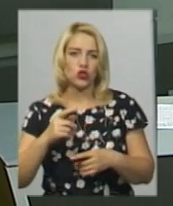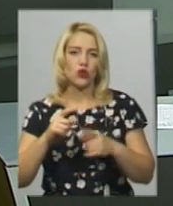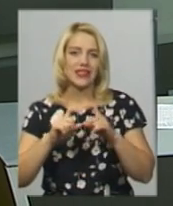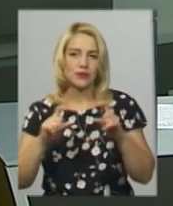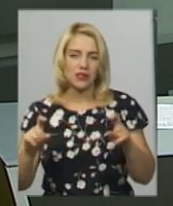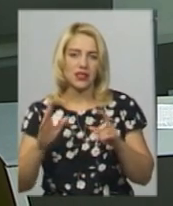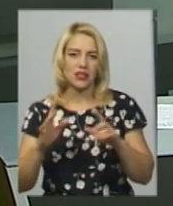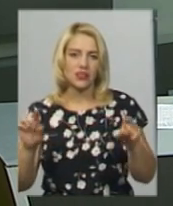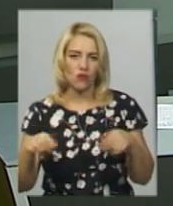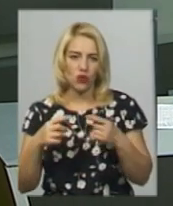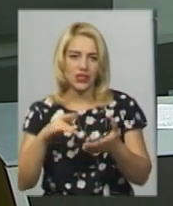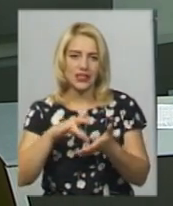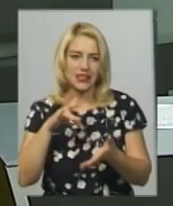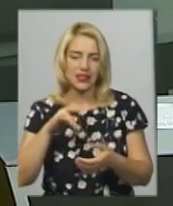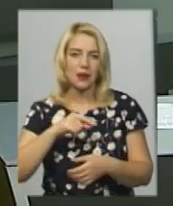психічного здоров'я.